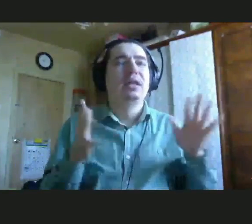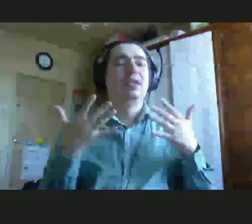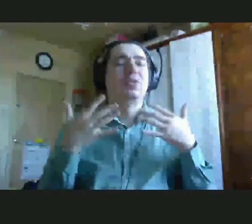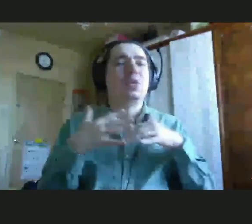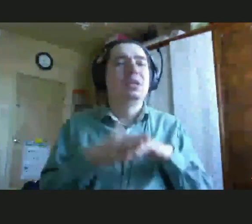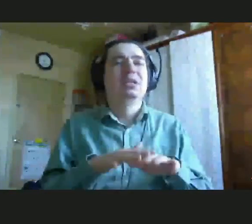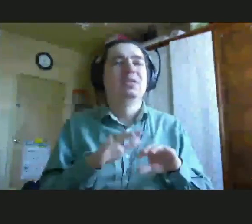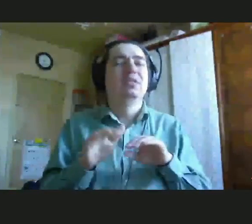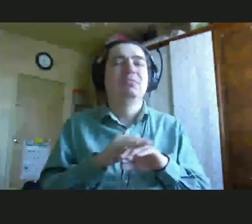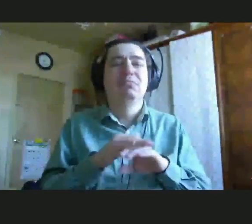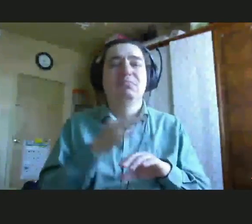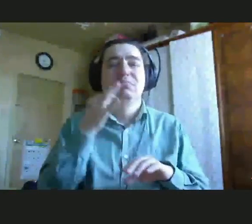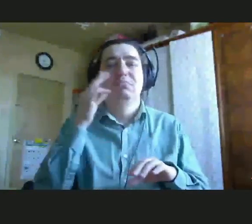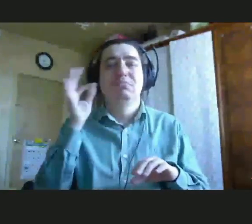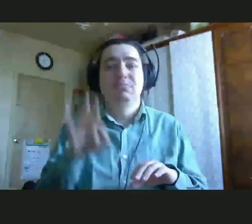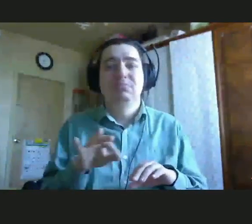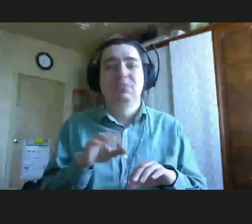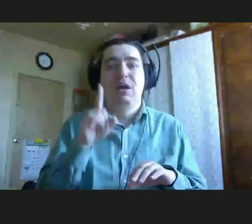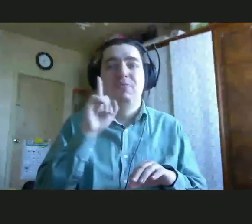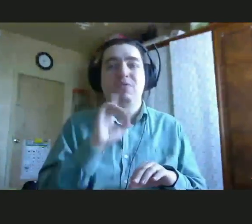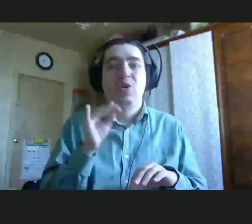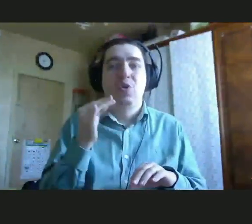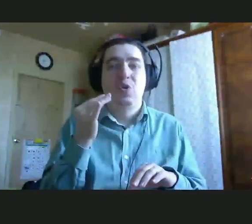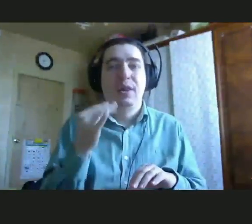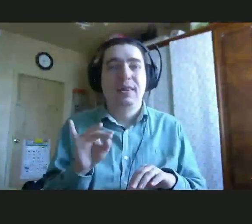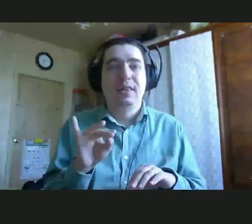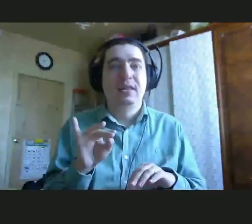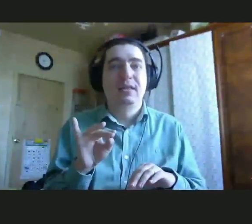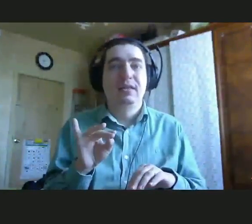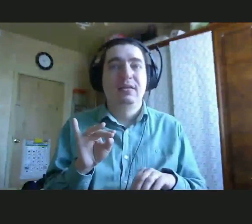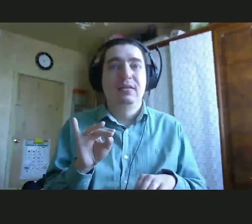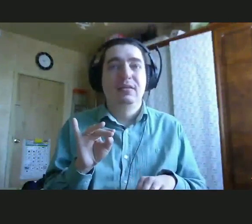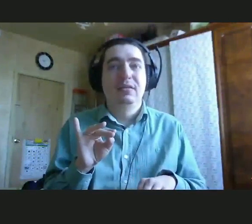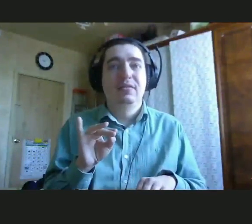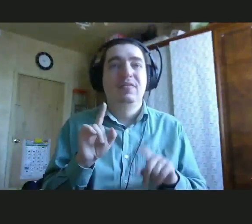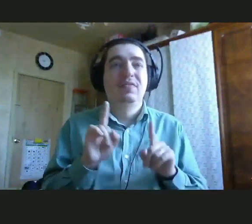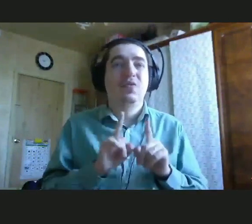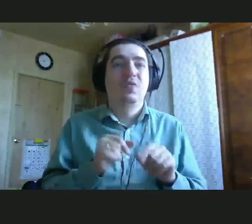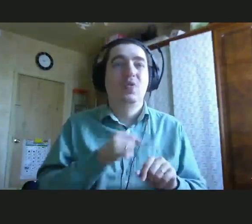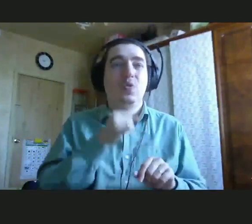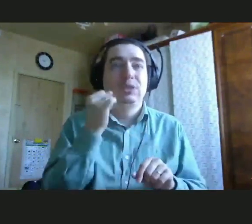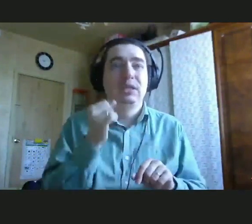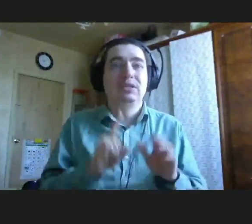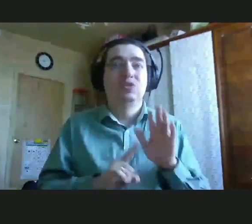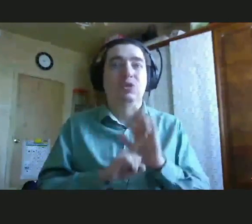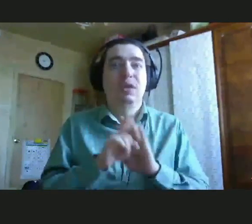максимально комфортный, в своем осознанном возрасте начинает